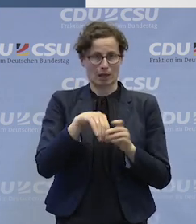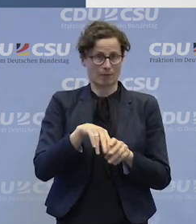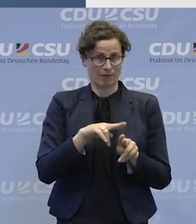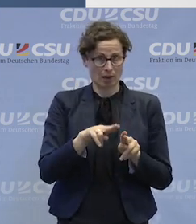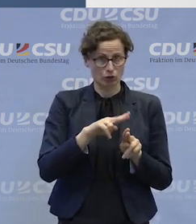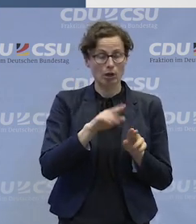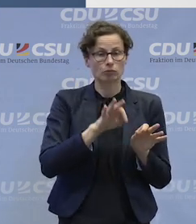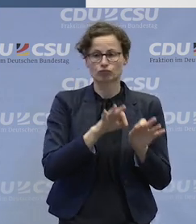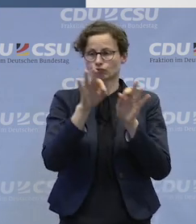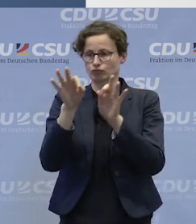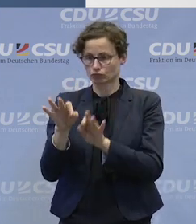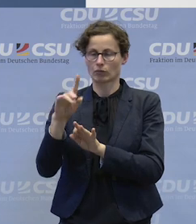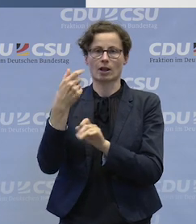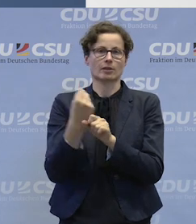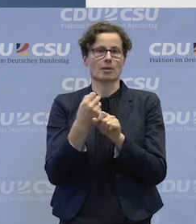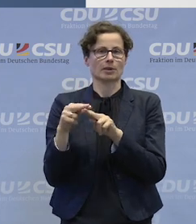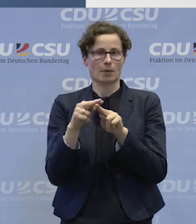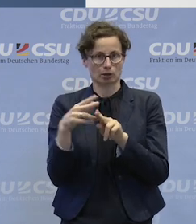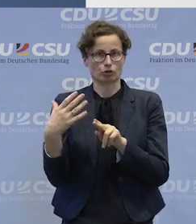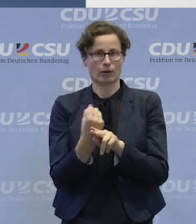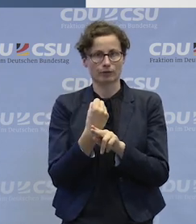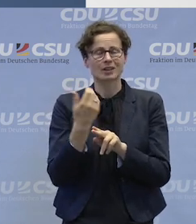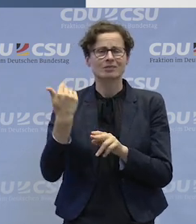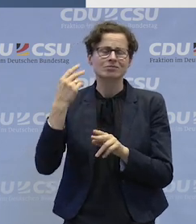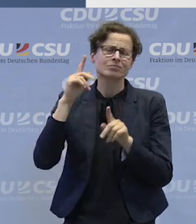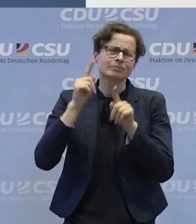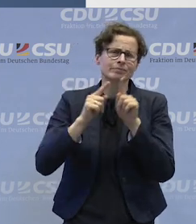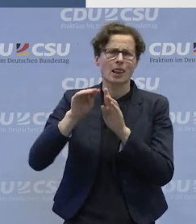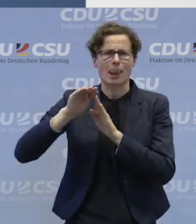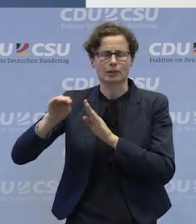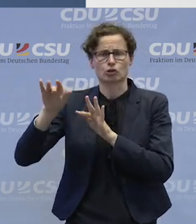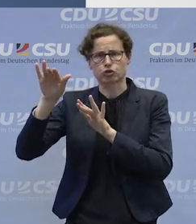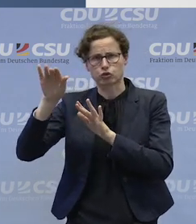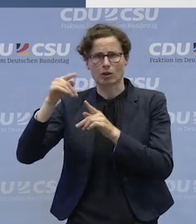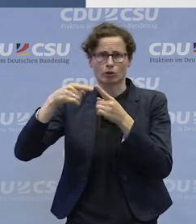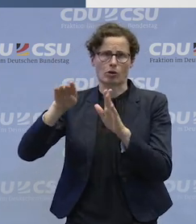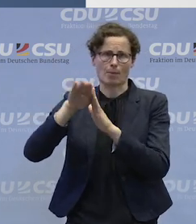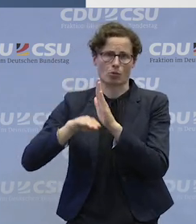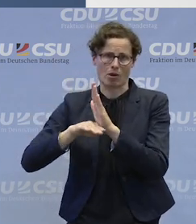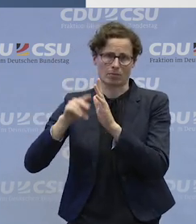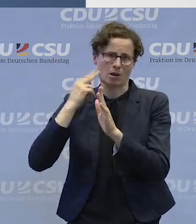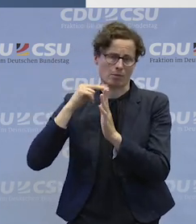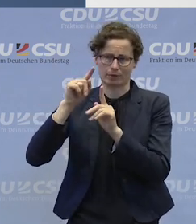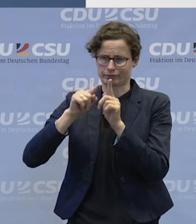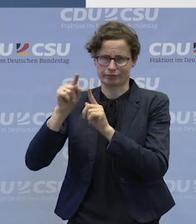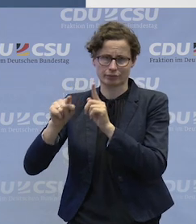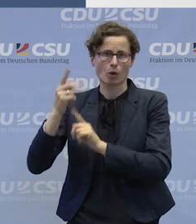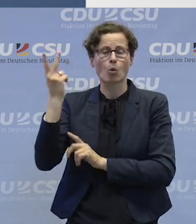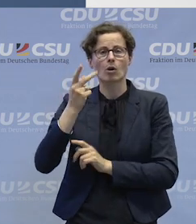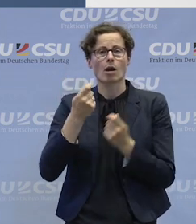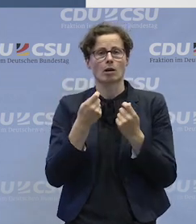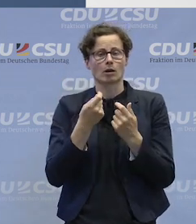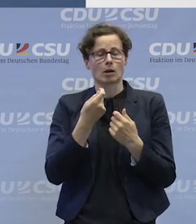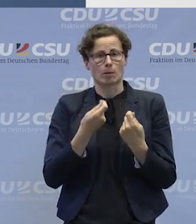integriert wurden mit diversen Sonderprogrammen der Länder, der BA und solchen Geschichten und der örtlichen